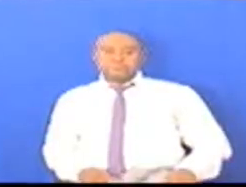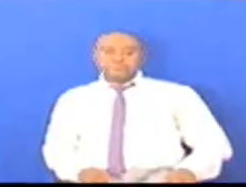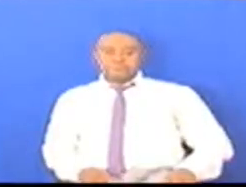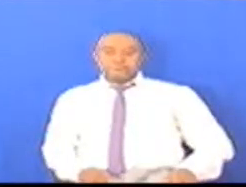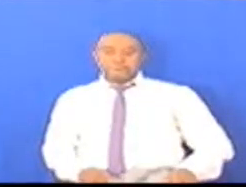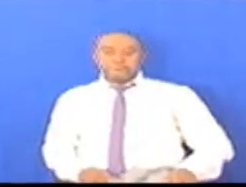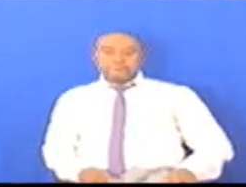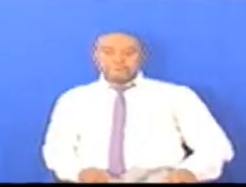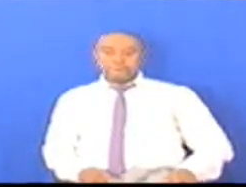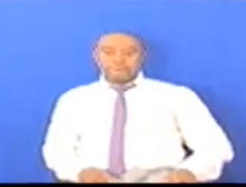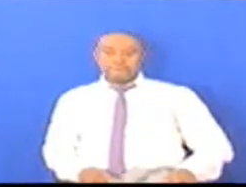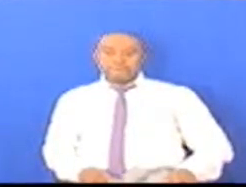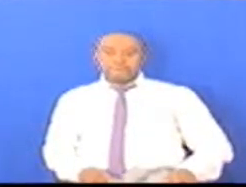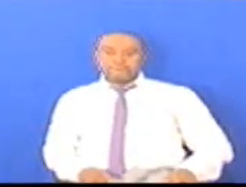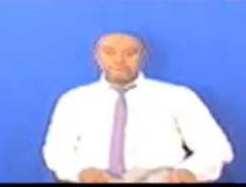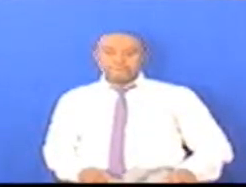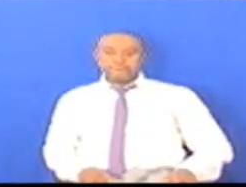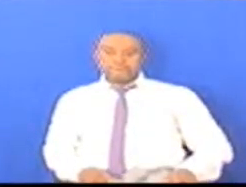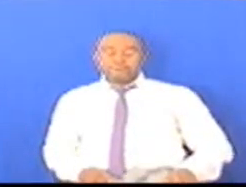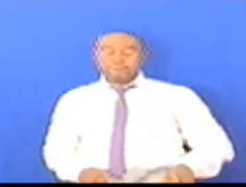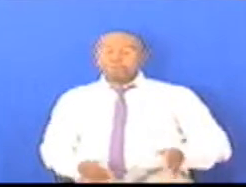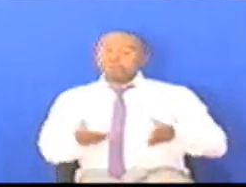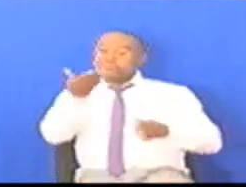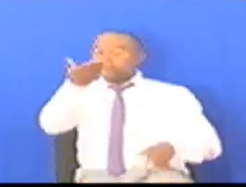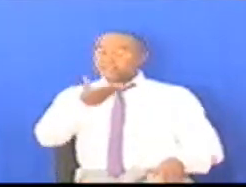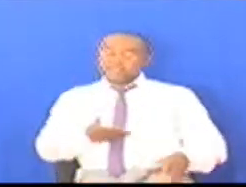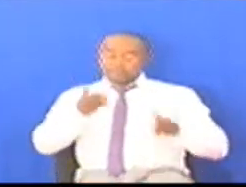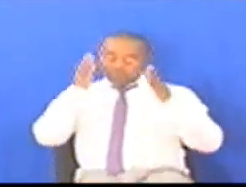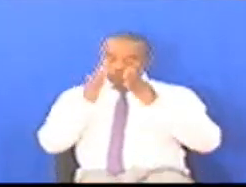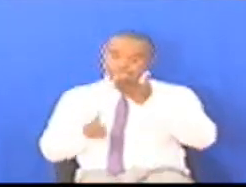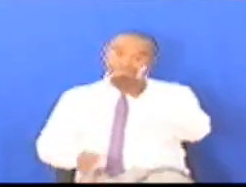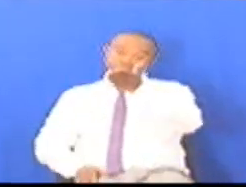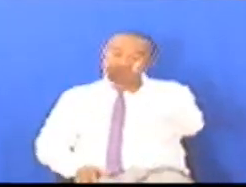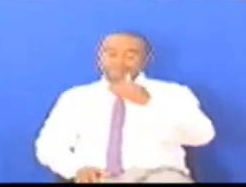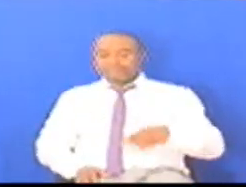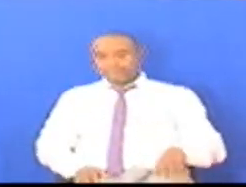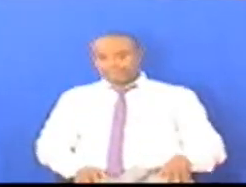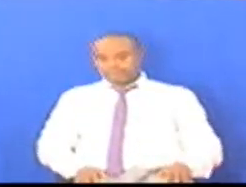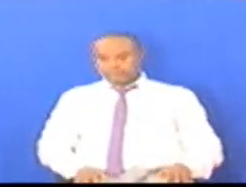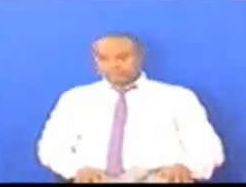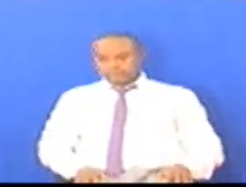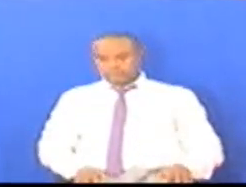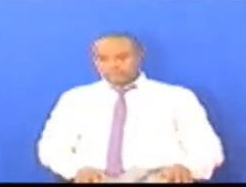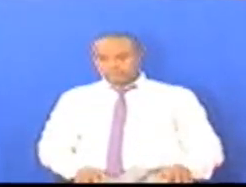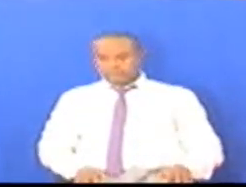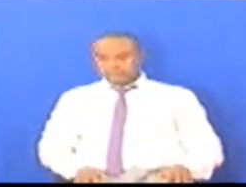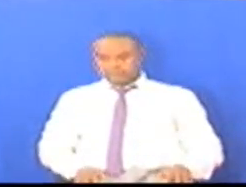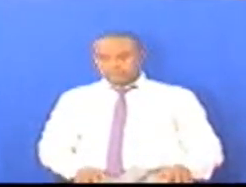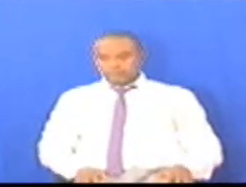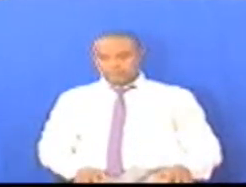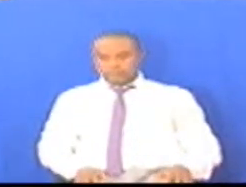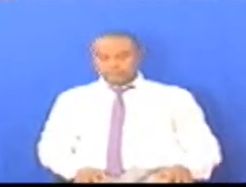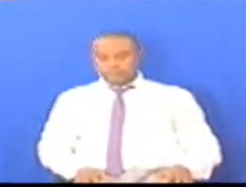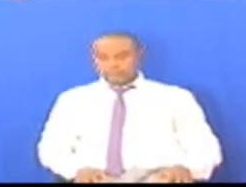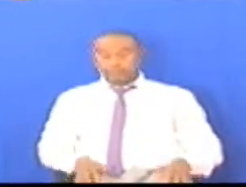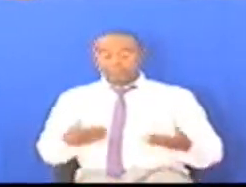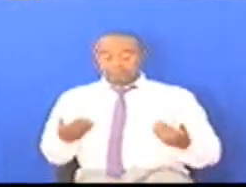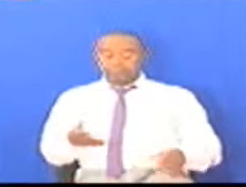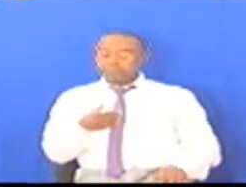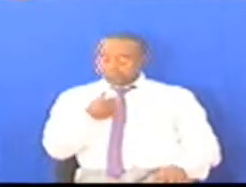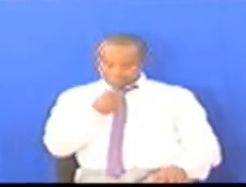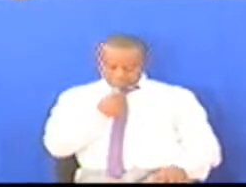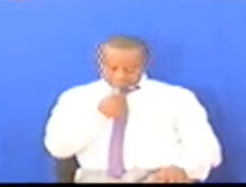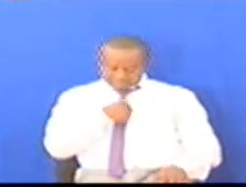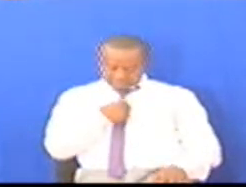Mweshimiwa Vedasto Ngombali Mweshimiwa Speaker Mimi Nishkuru Kabisa